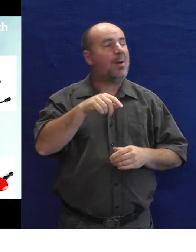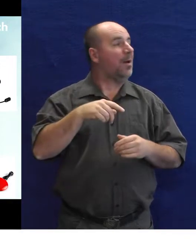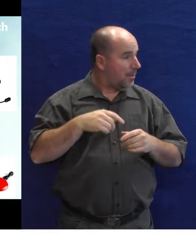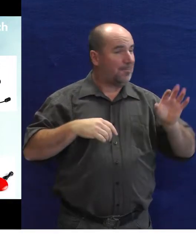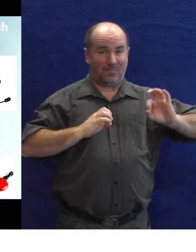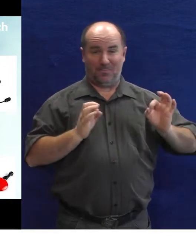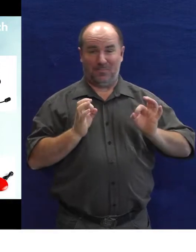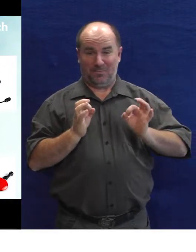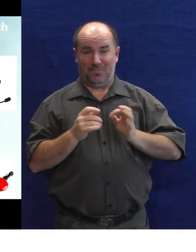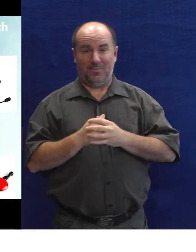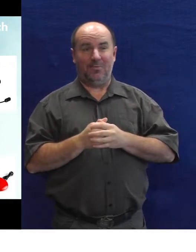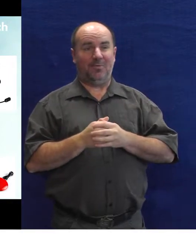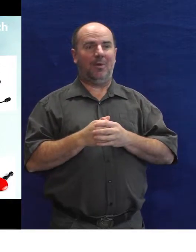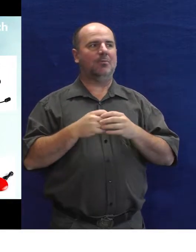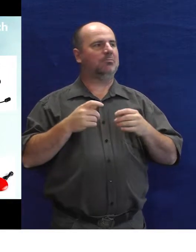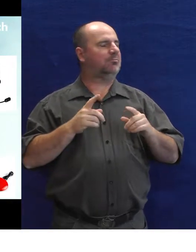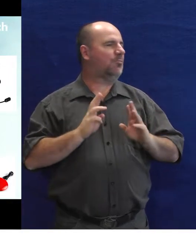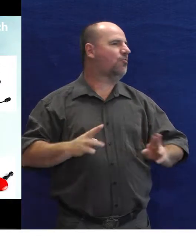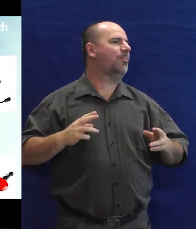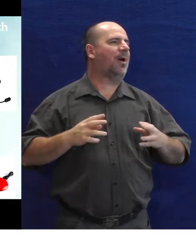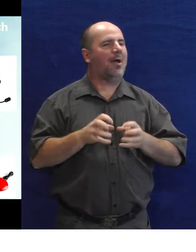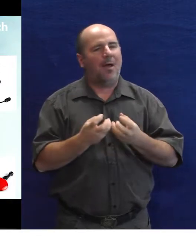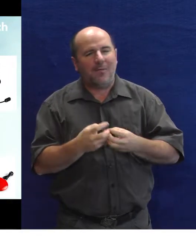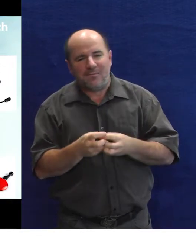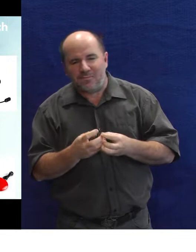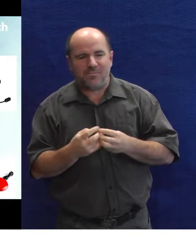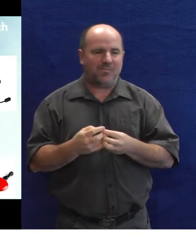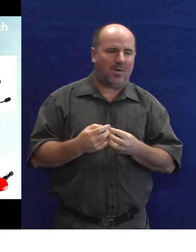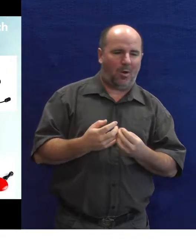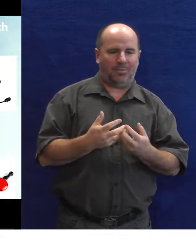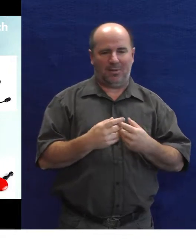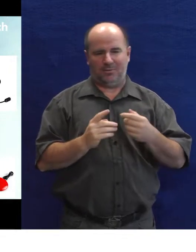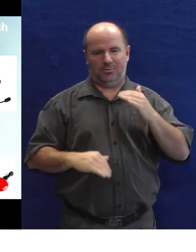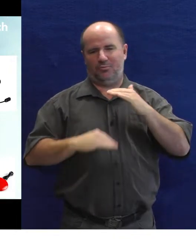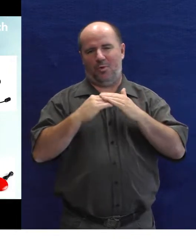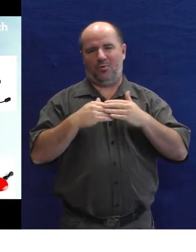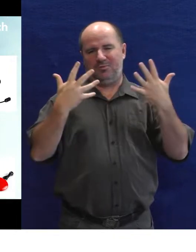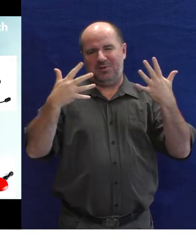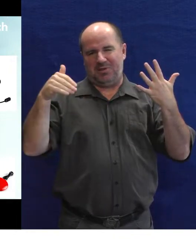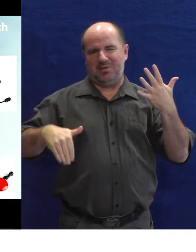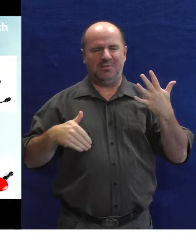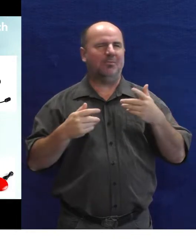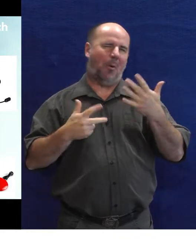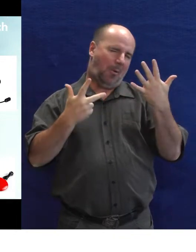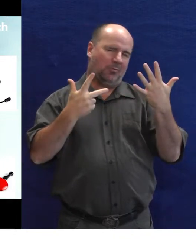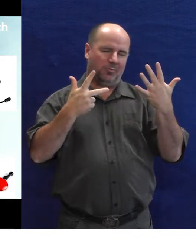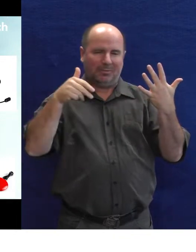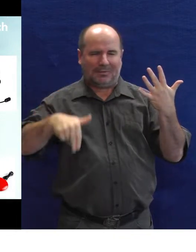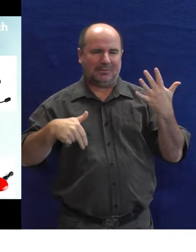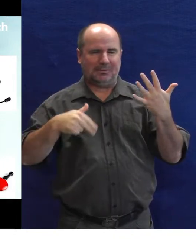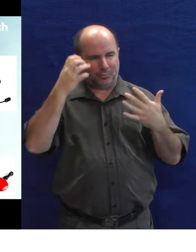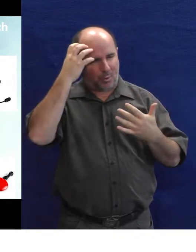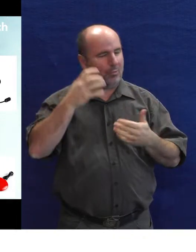podle zahraničních webů vyrobit na koleně zhruba do 10 tisíc nebo do 8